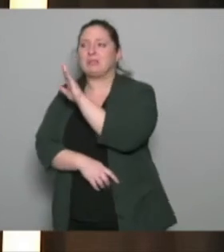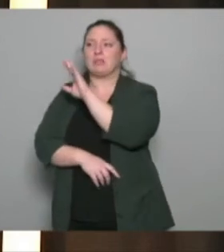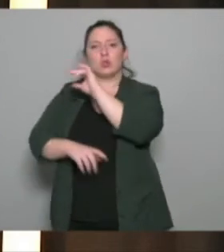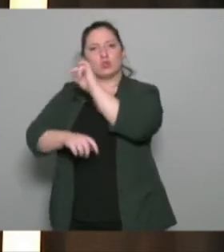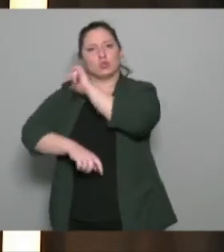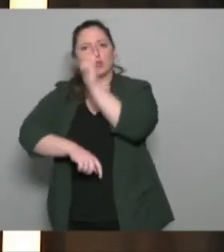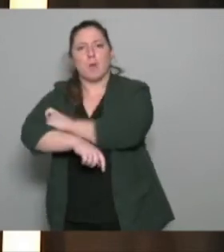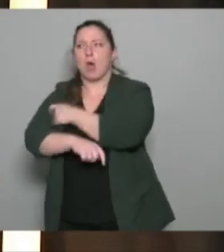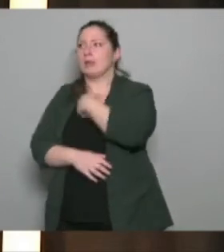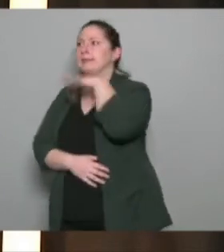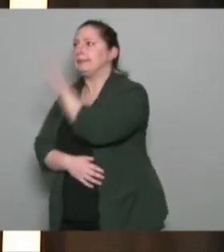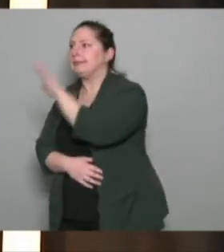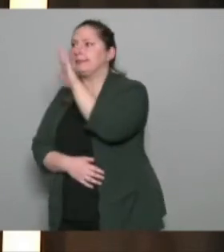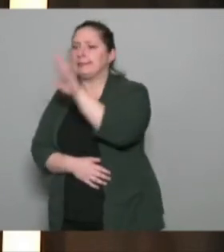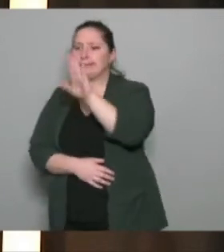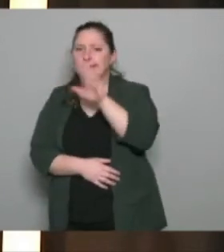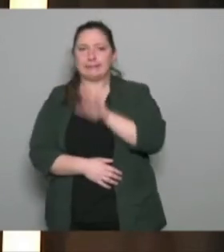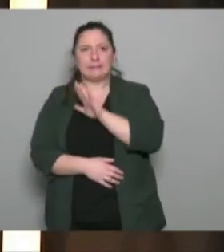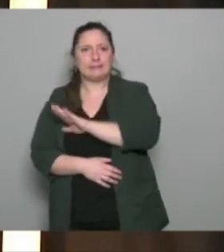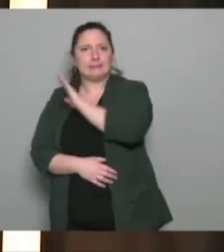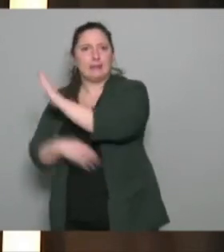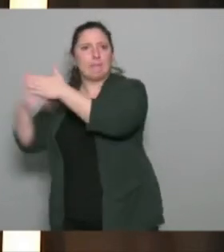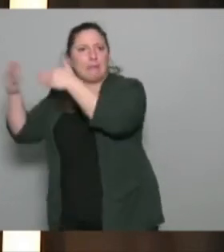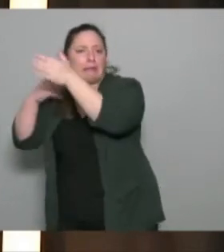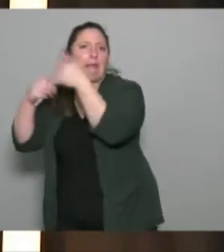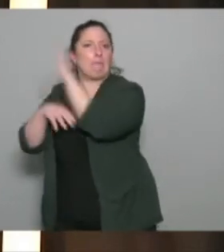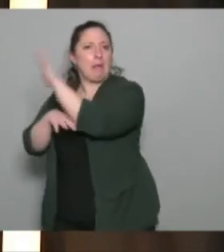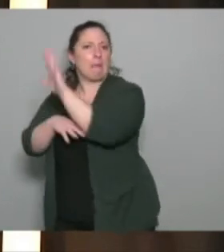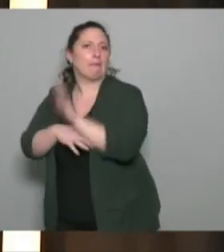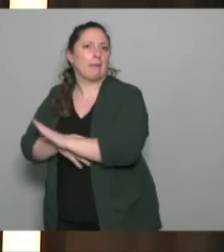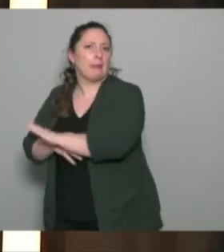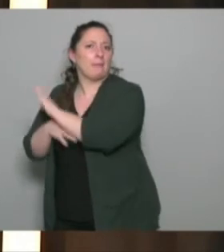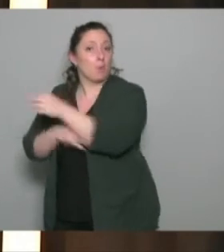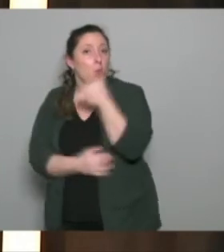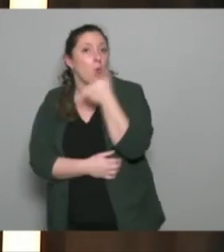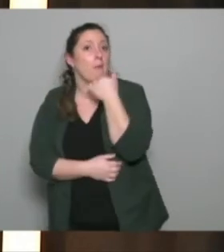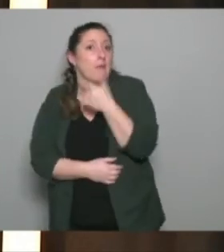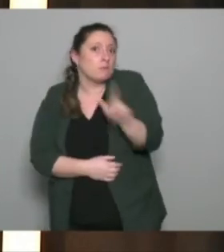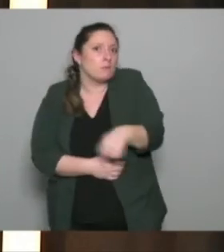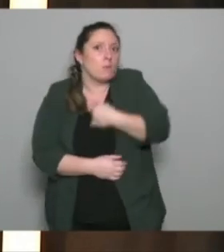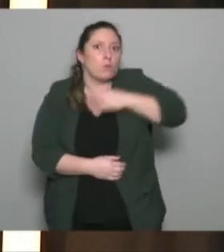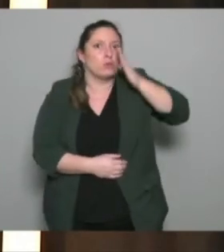qui est le mouvement olympique et sportif qui ont charge de développer leur activité